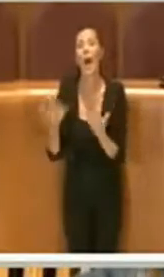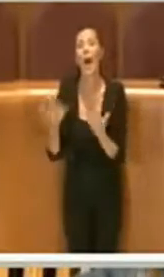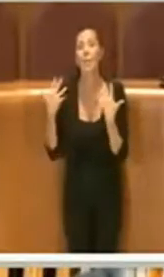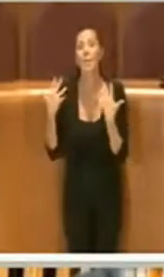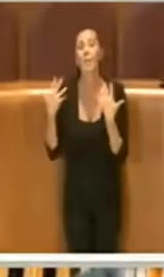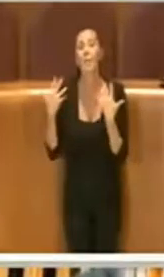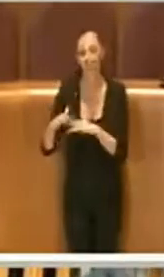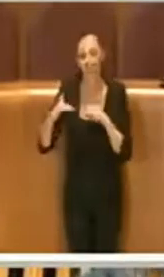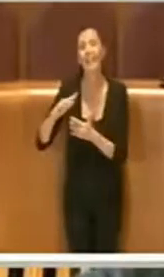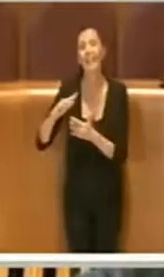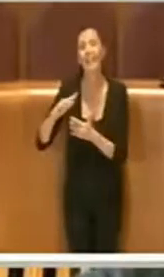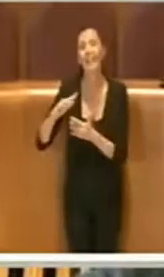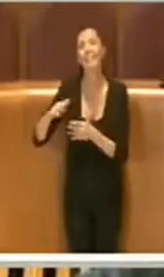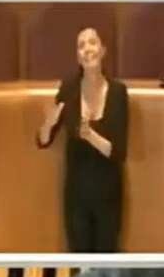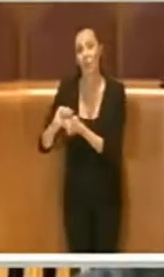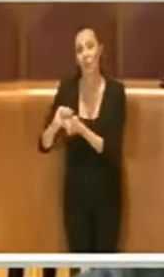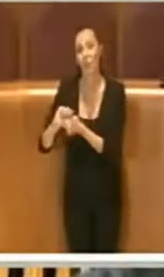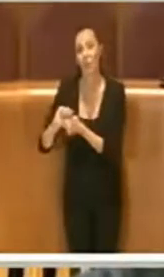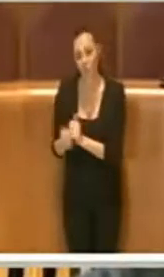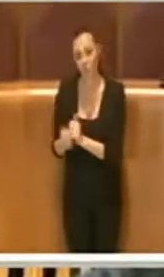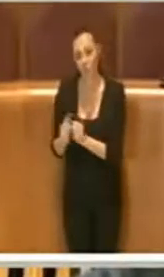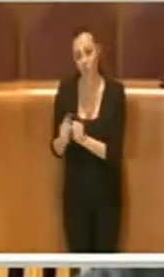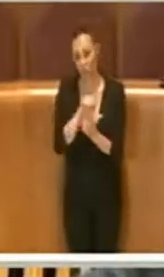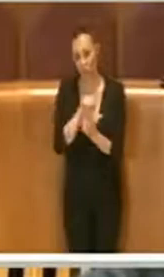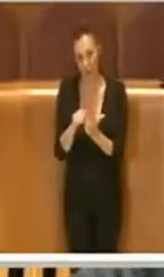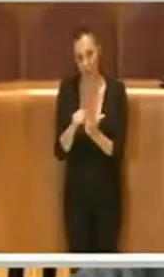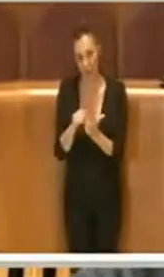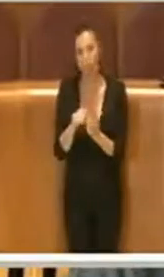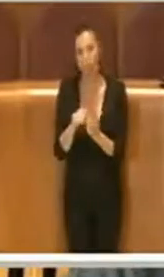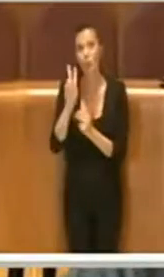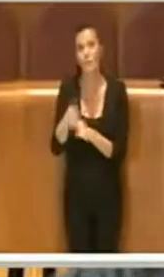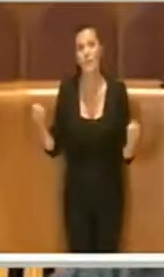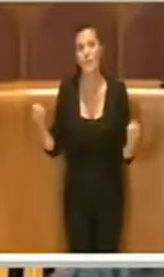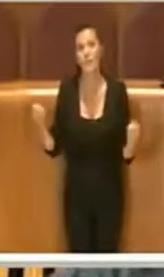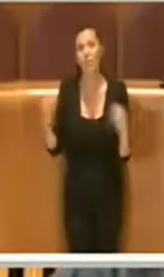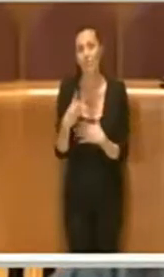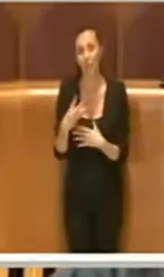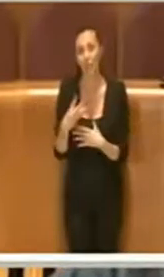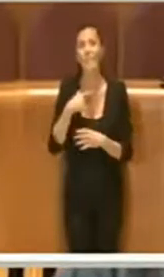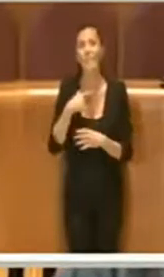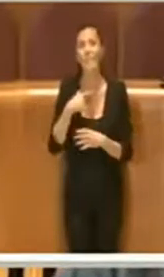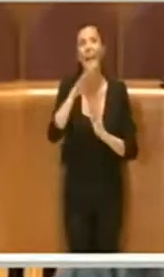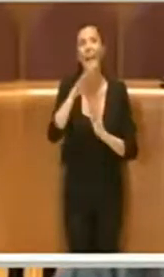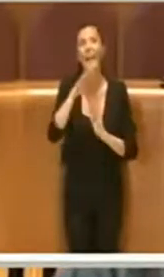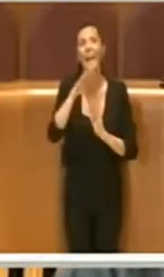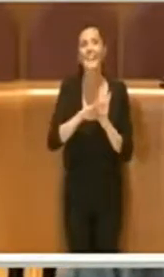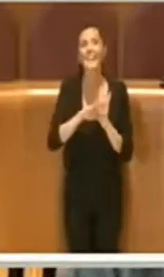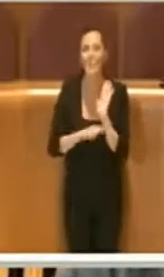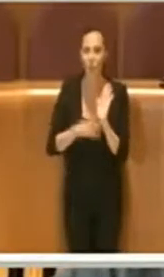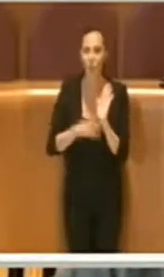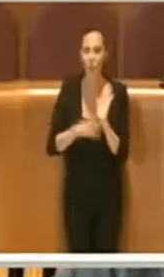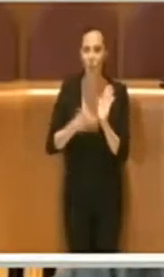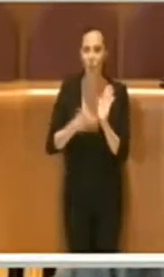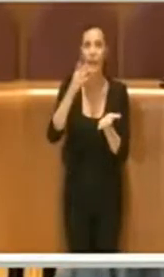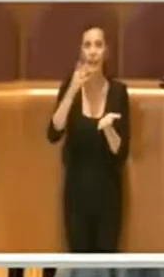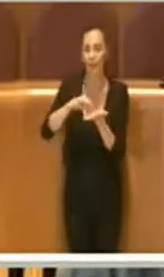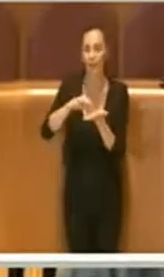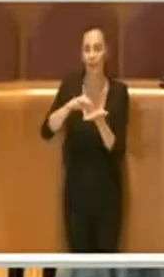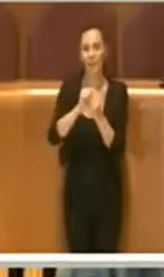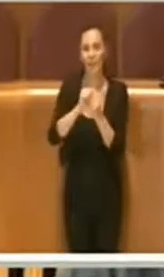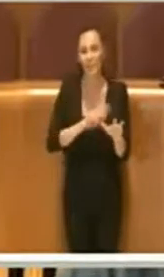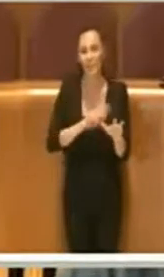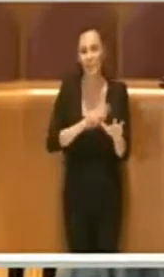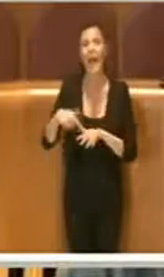Nel 2019 arriviamo alla classificazione degli impianti sportivi comunali, dove l'Assemblea